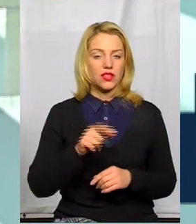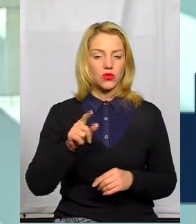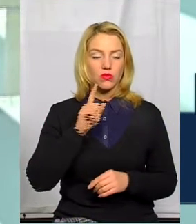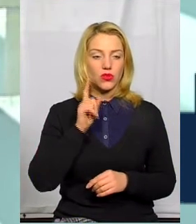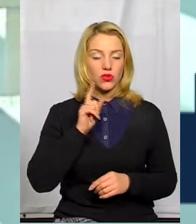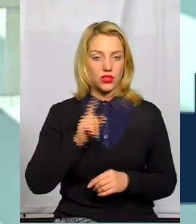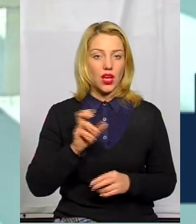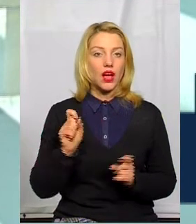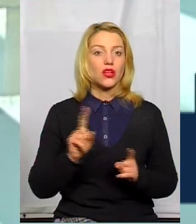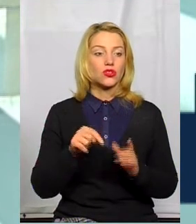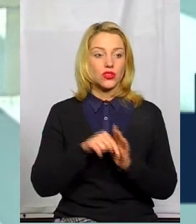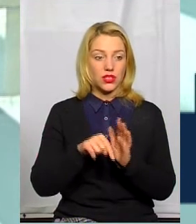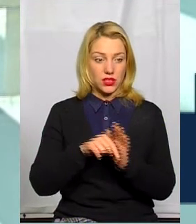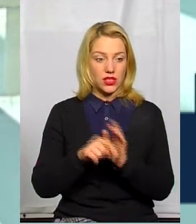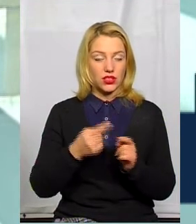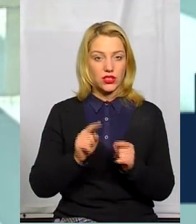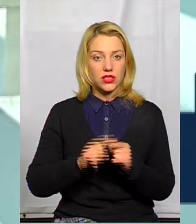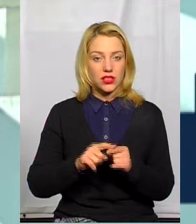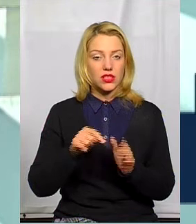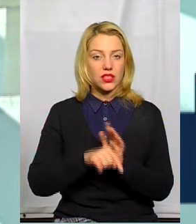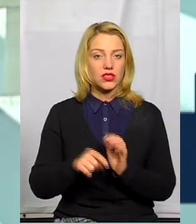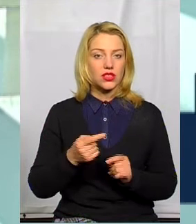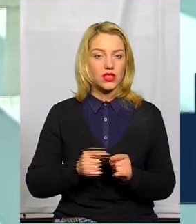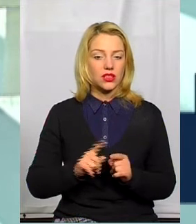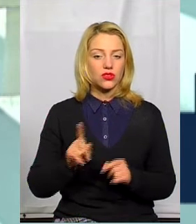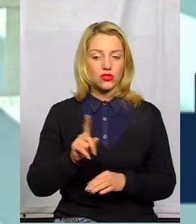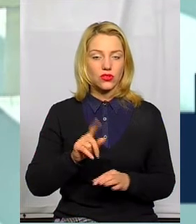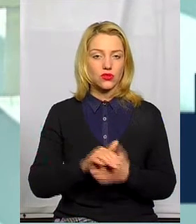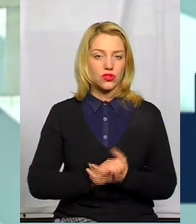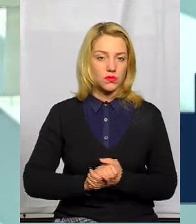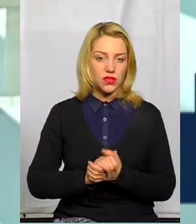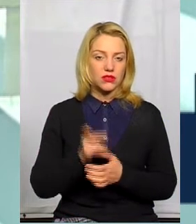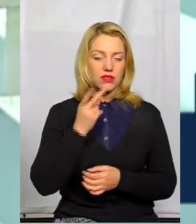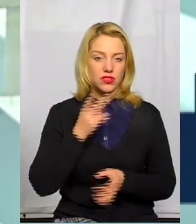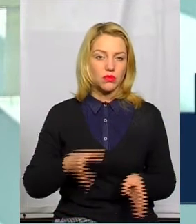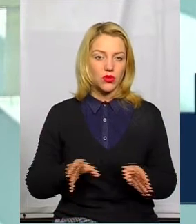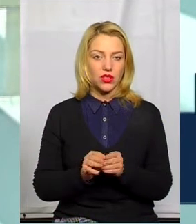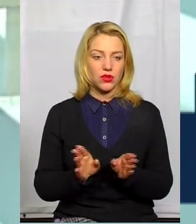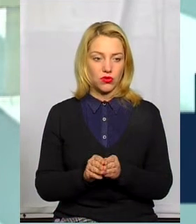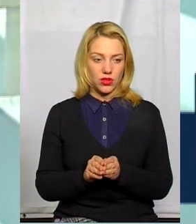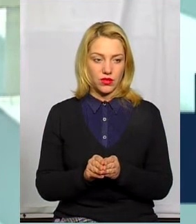молоді. А що це означає? Це означає те, що суспільство завжди поєднує